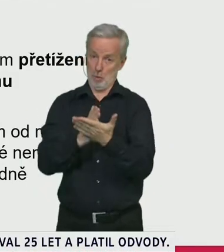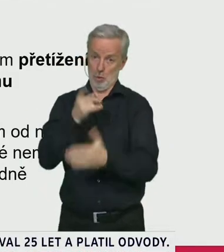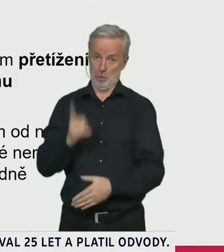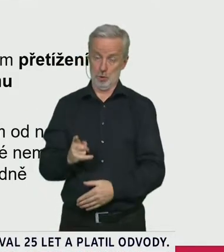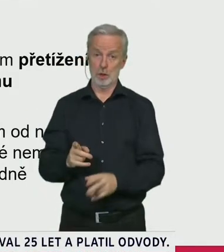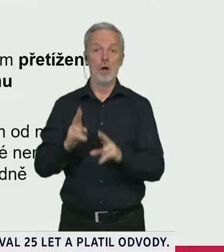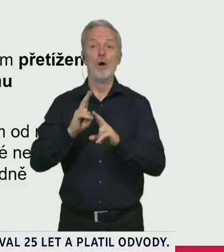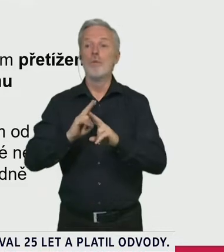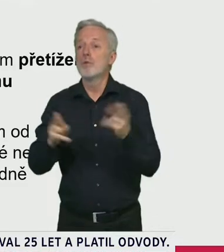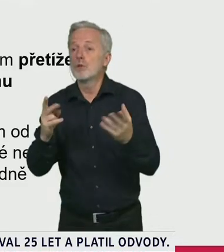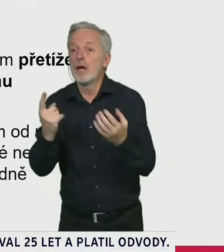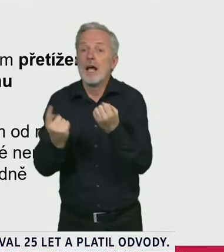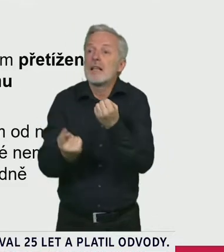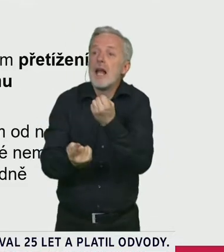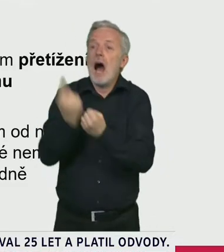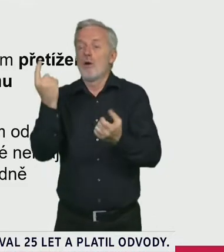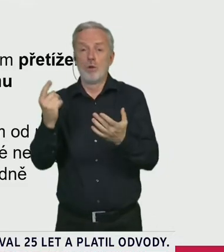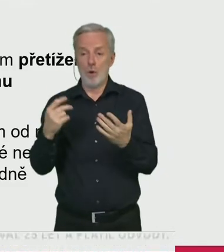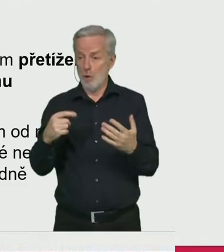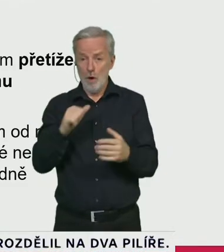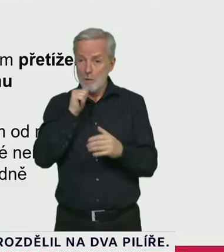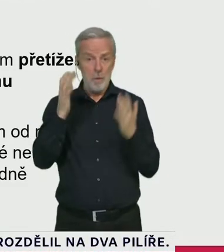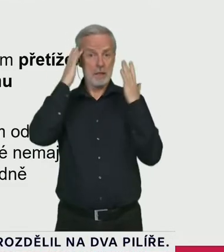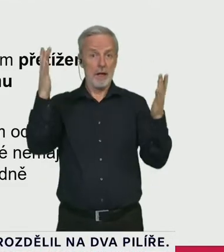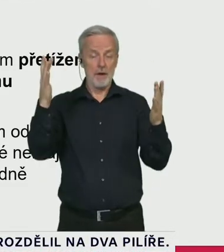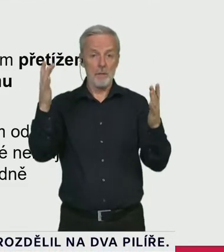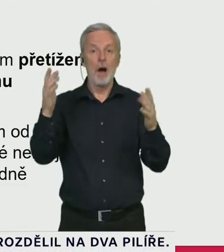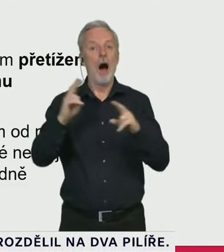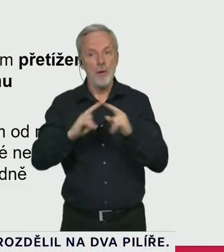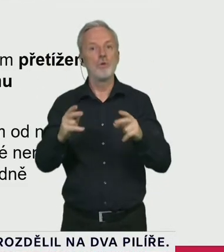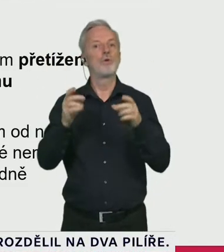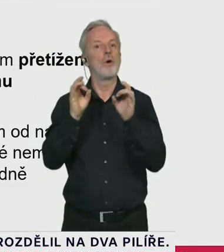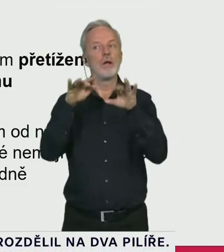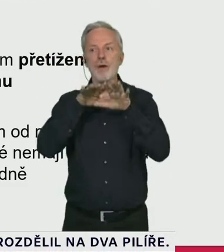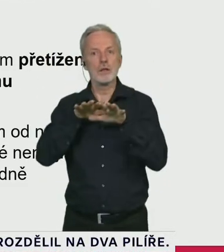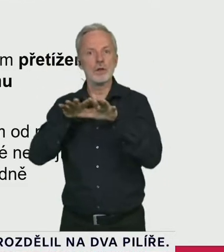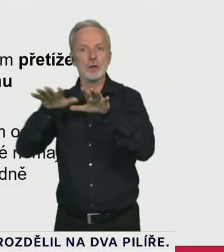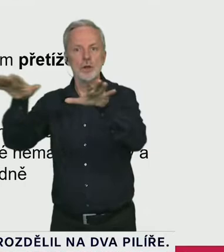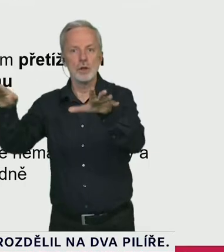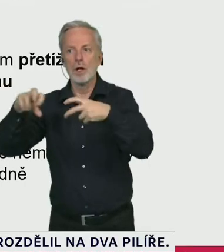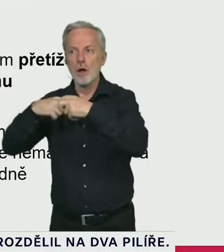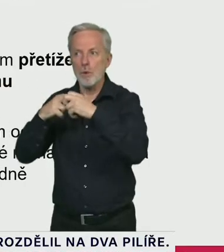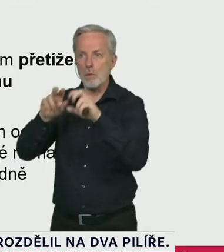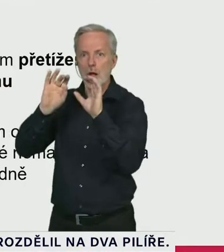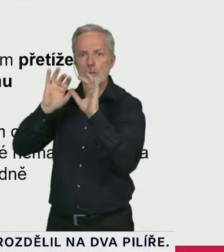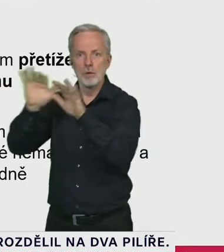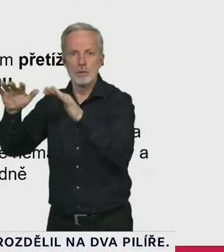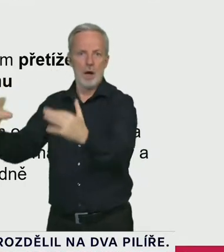ale přesto můžeme způsobit problém ostatním a nakonec zpětně sami sobě.